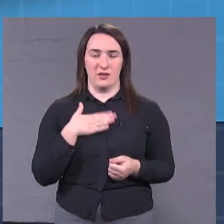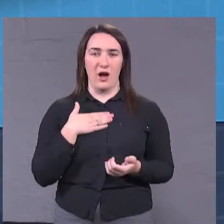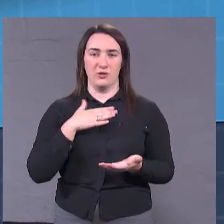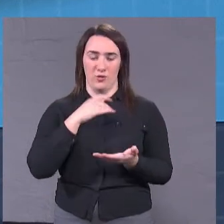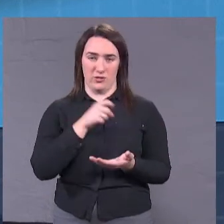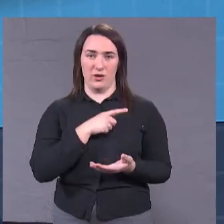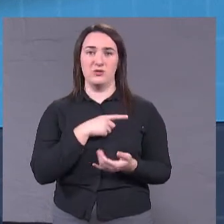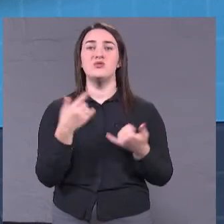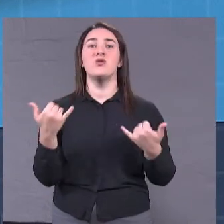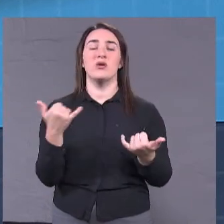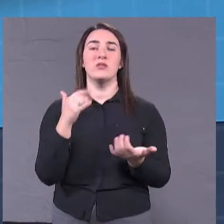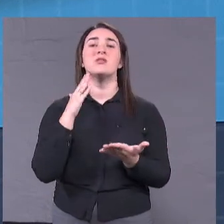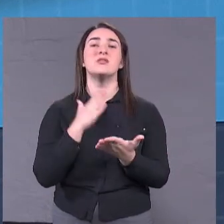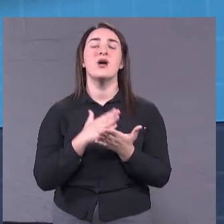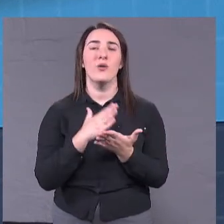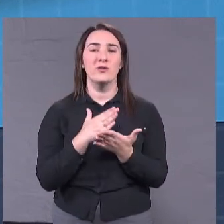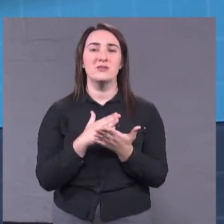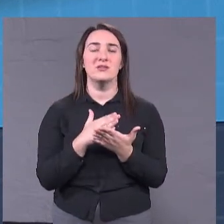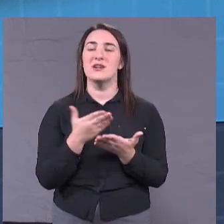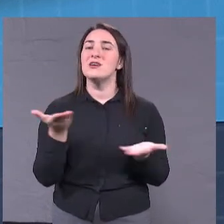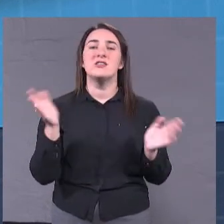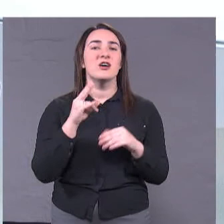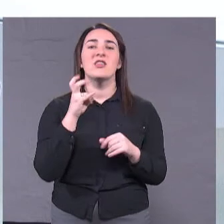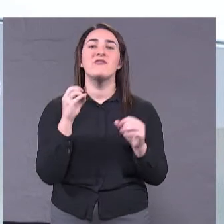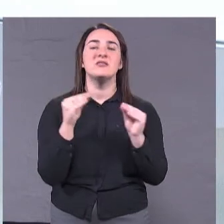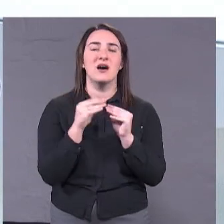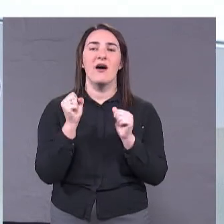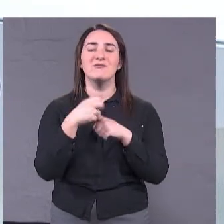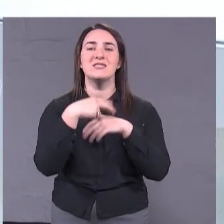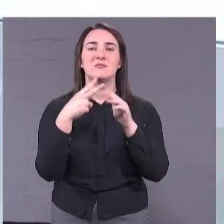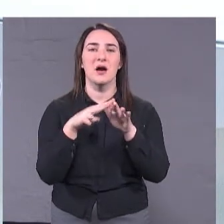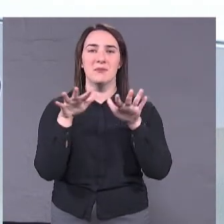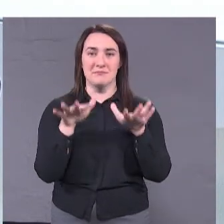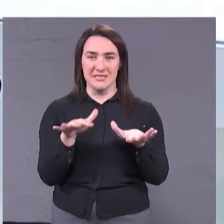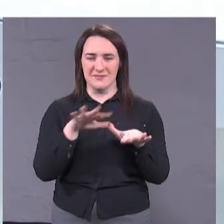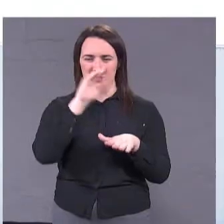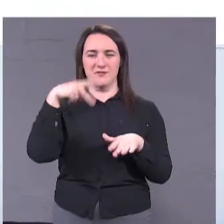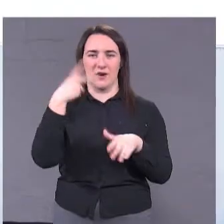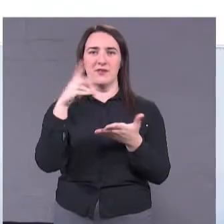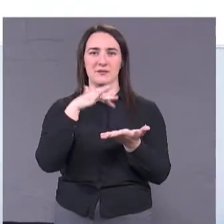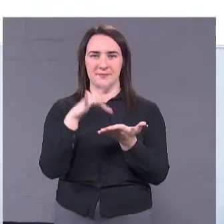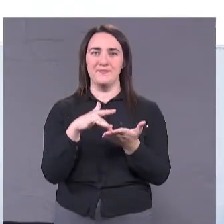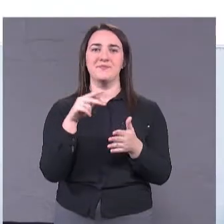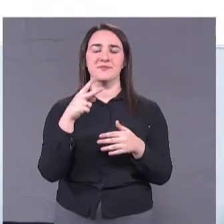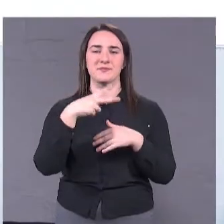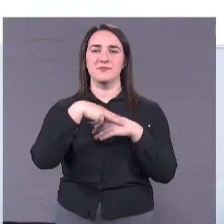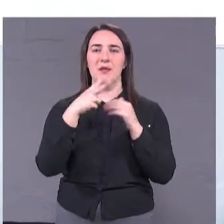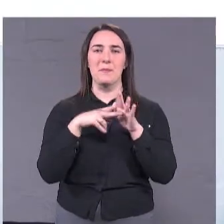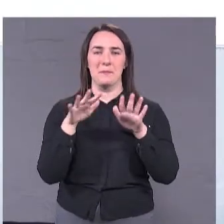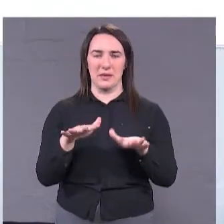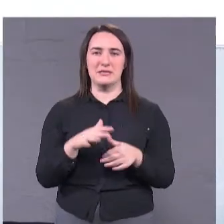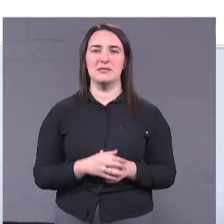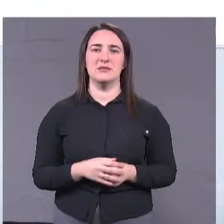день находиться даже не в десятки, а на семнадцатом месте з двадцати двох городів Угарії. По цикарісті для